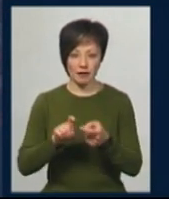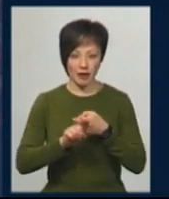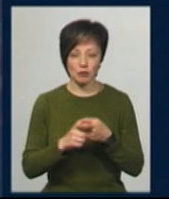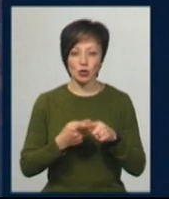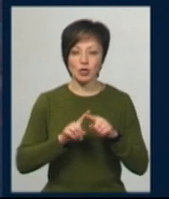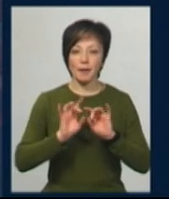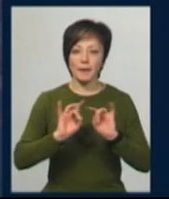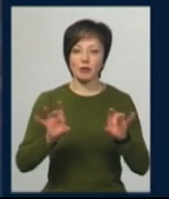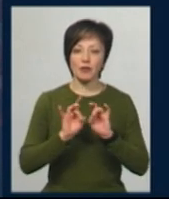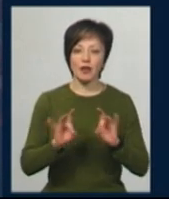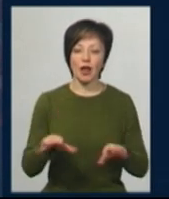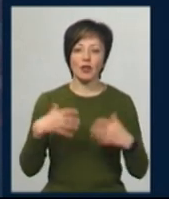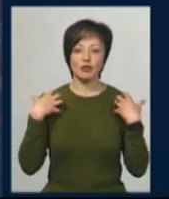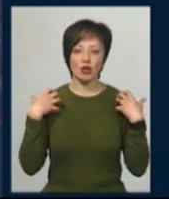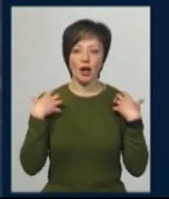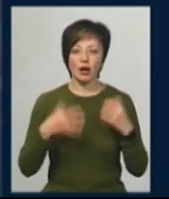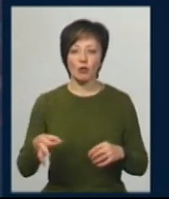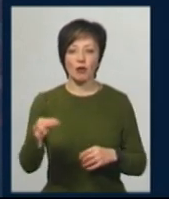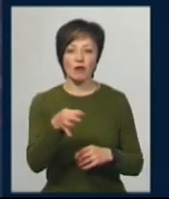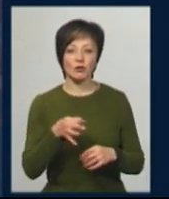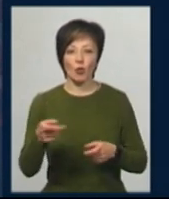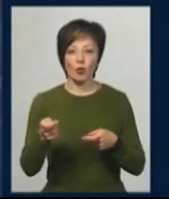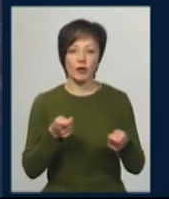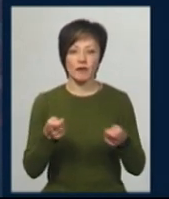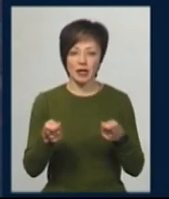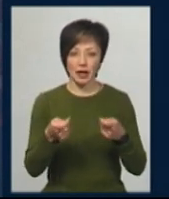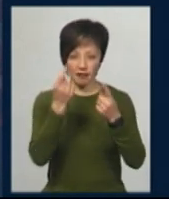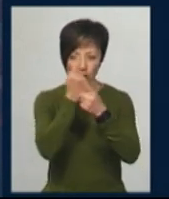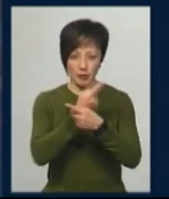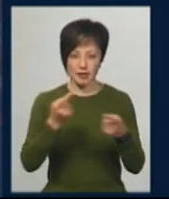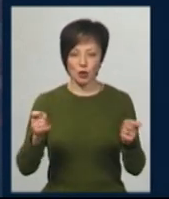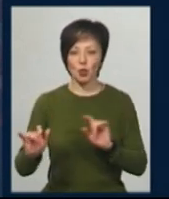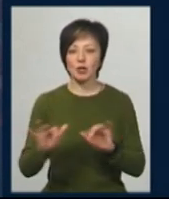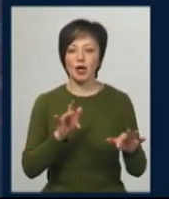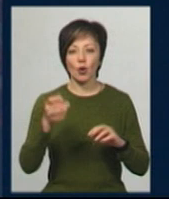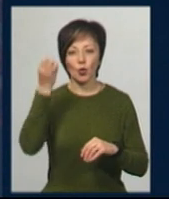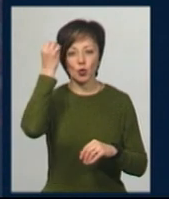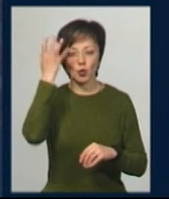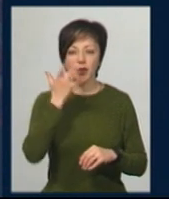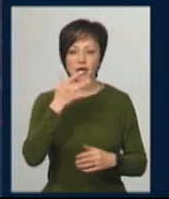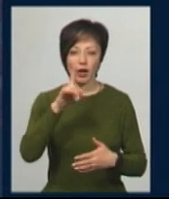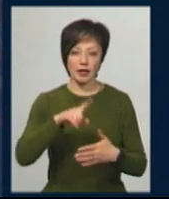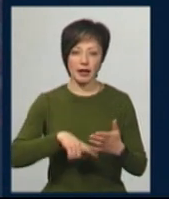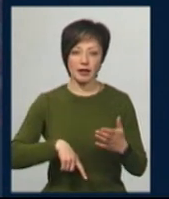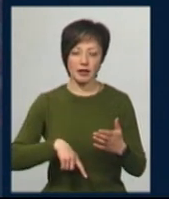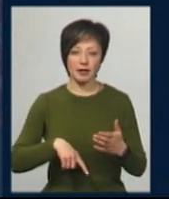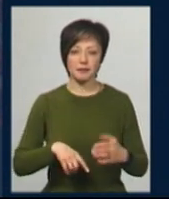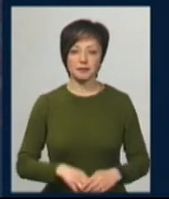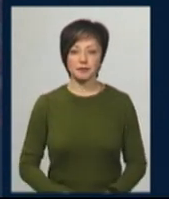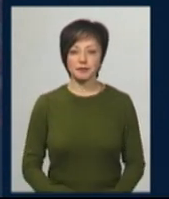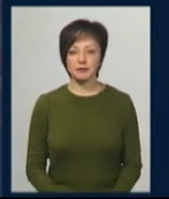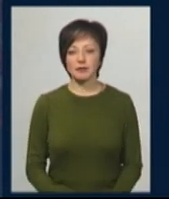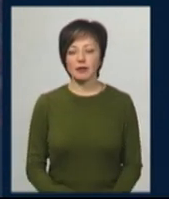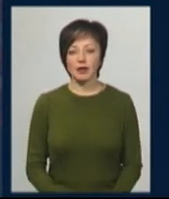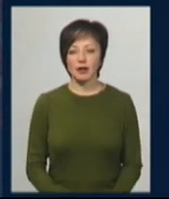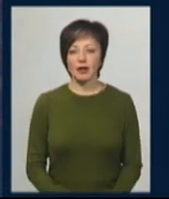Про це Суспільному розповіла начальниця обласного управління інформаційної діяльності, культури, національностей та релігій Інна Михайлова